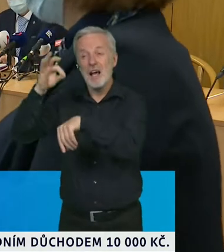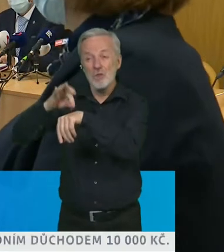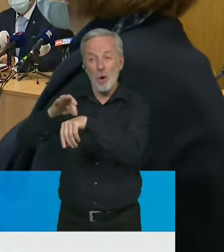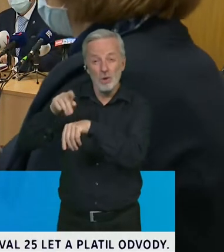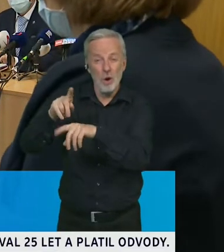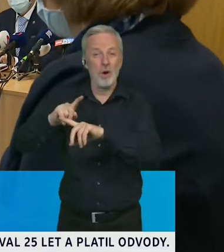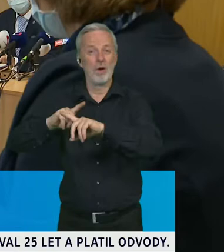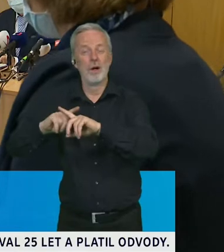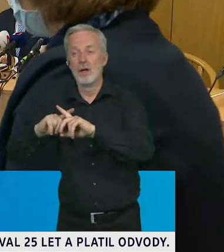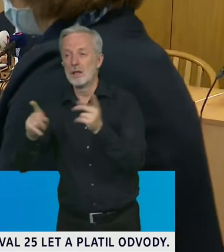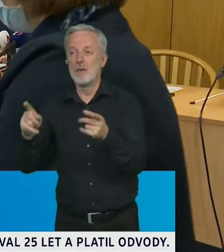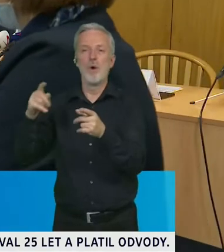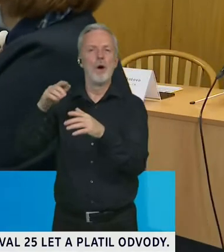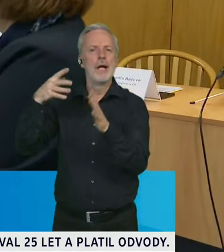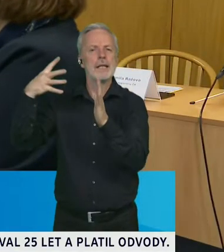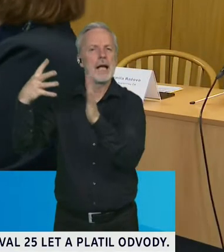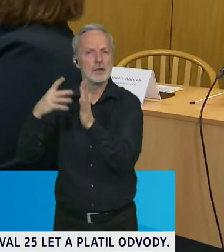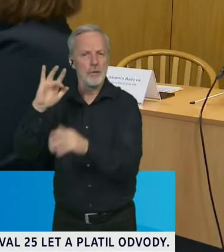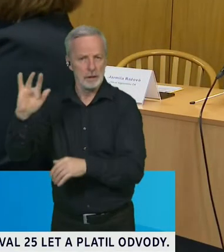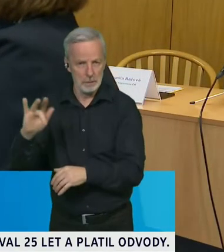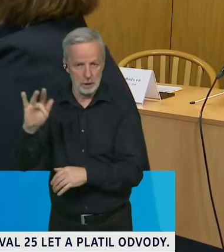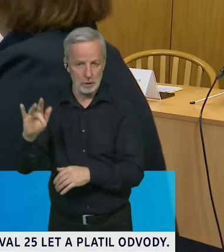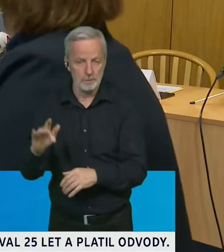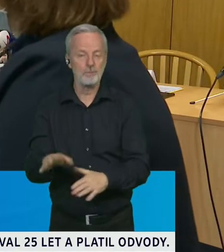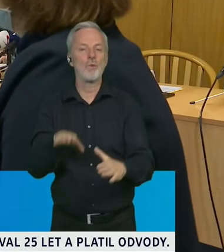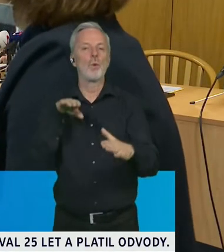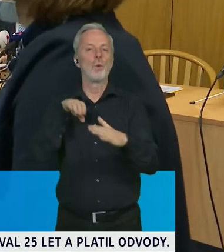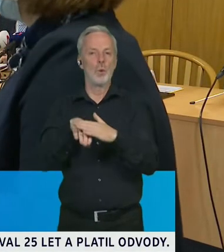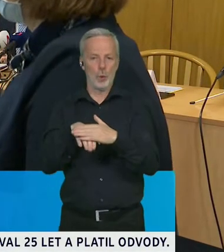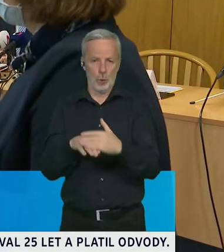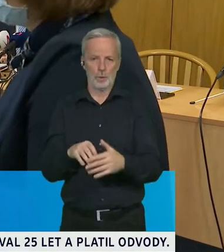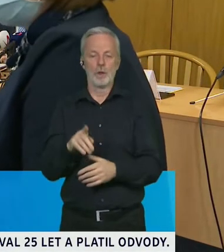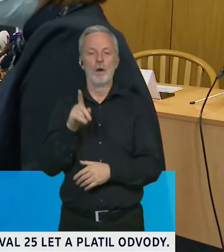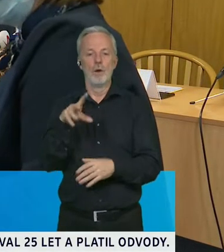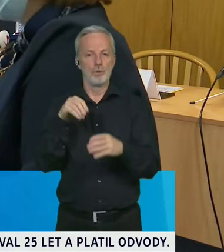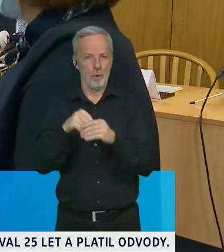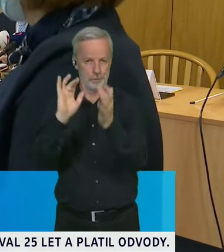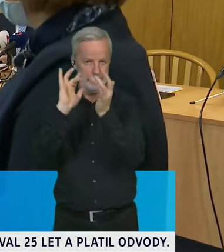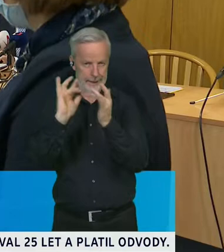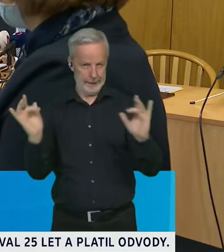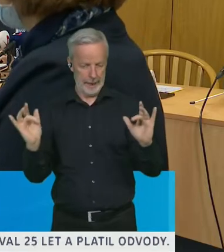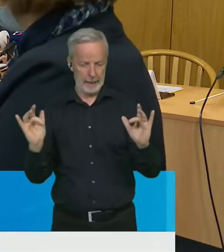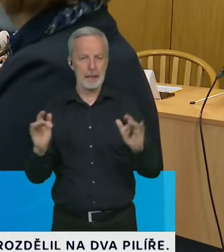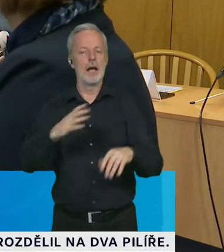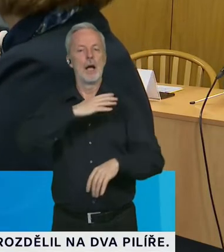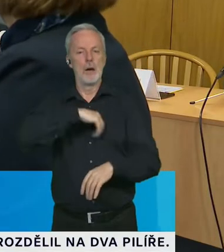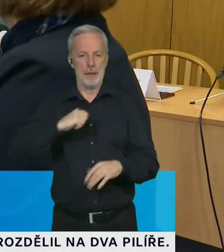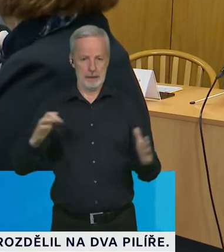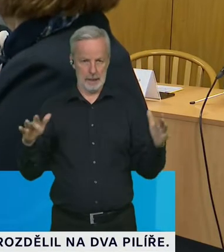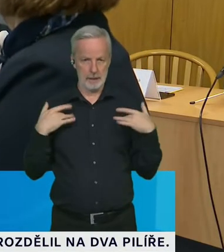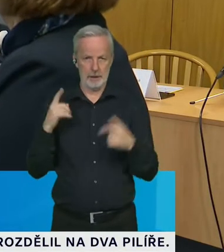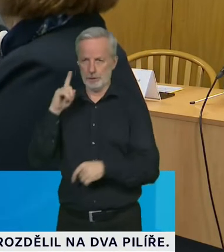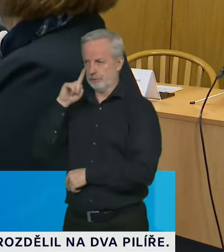služeb, které toho testování zajišťují. To znamená, poskytujeme na webu Ministerstva zdravotnictví, tady dole je